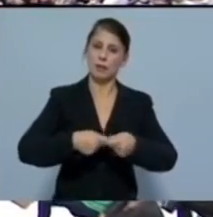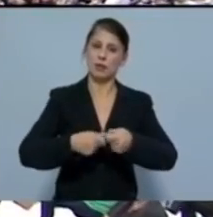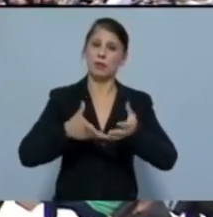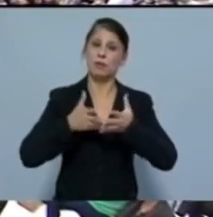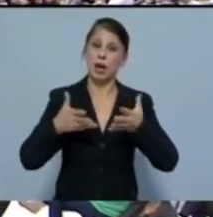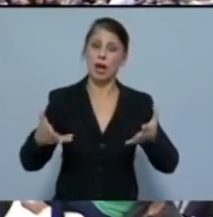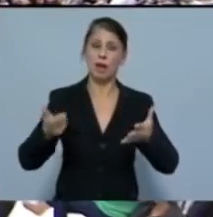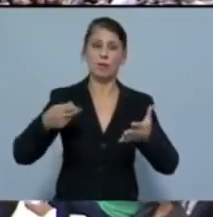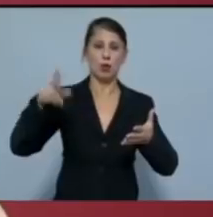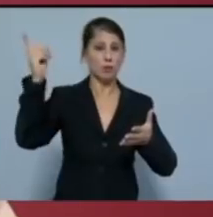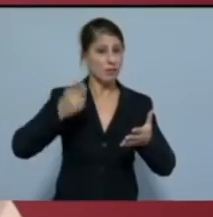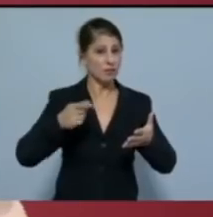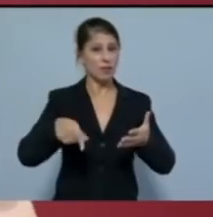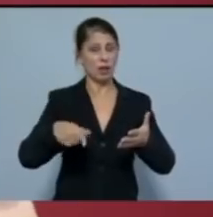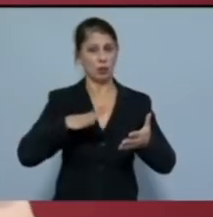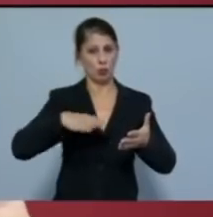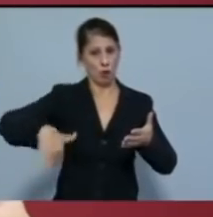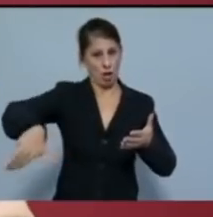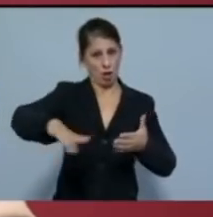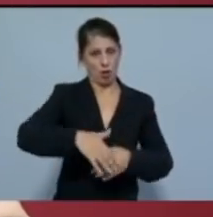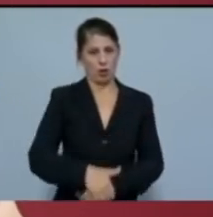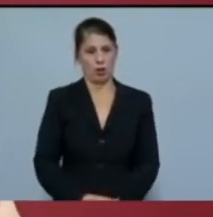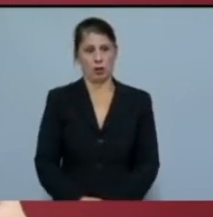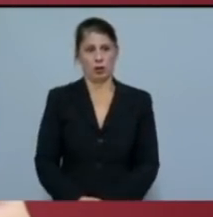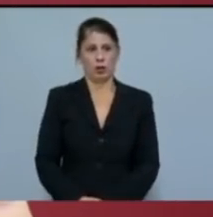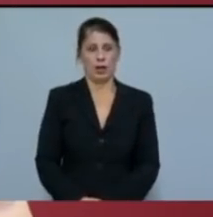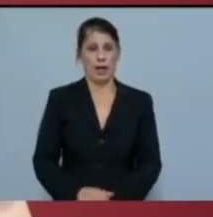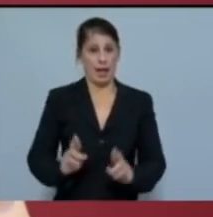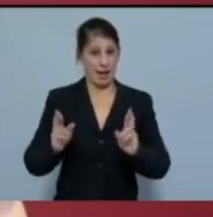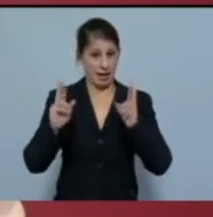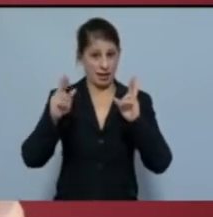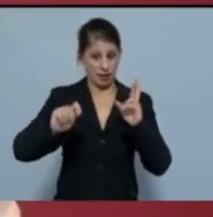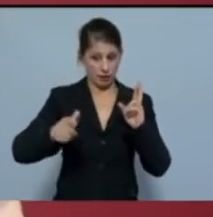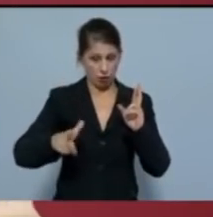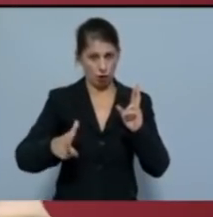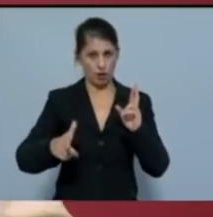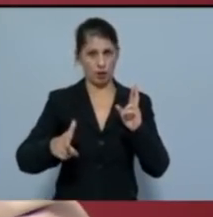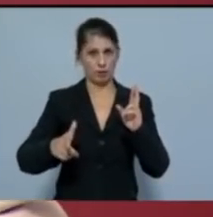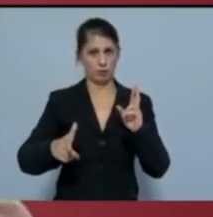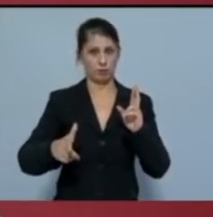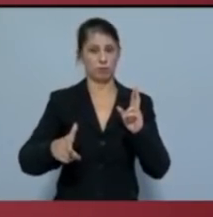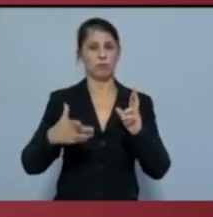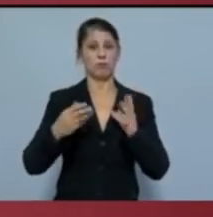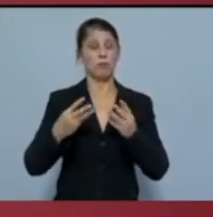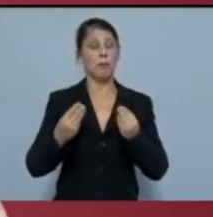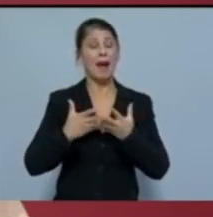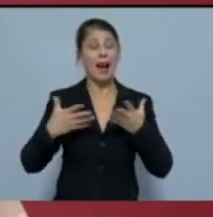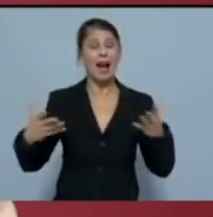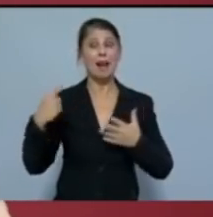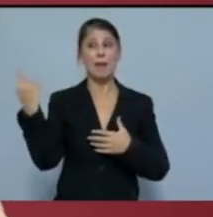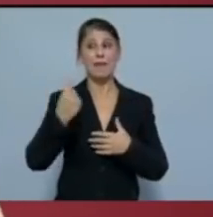μεγάλη πλειοψηφία του λαού. Ενεργειακή φτώχεια, εκτεταμένη περιβαλλοντική καταστροφή,